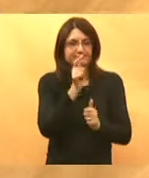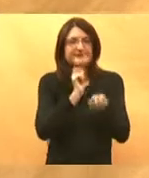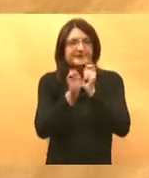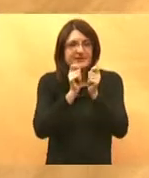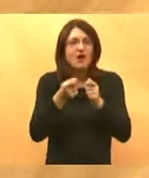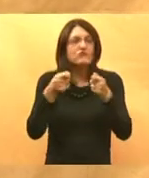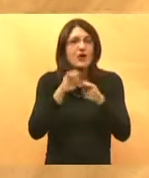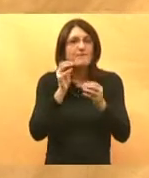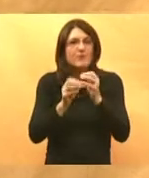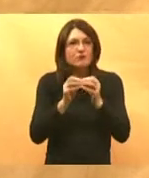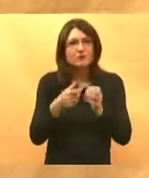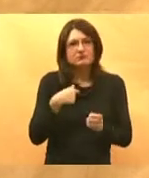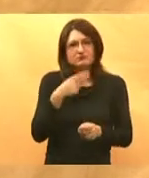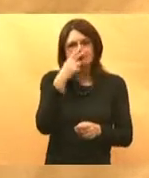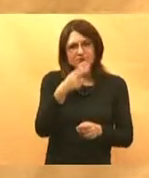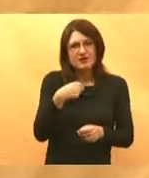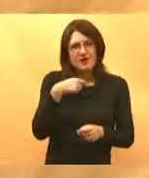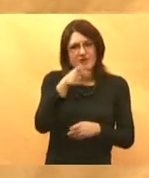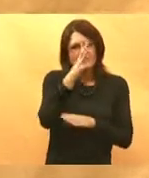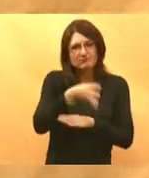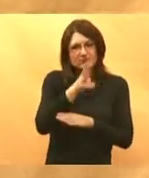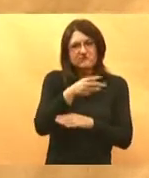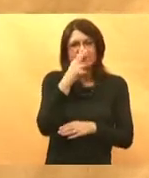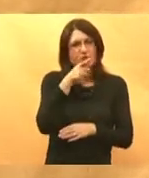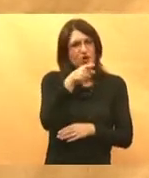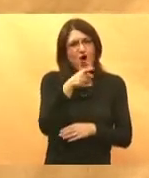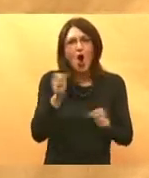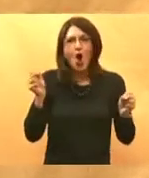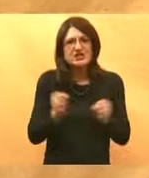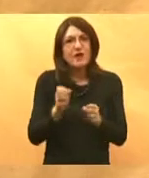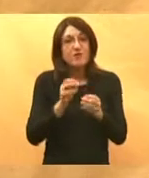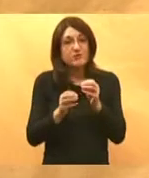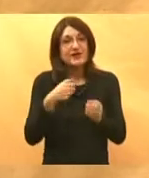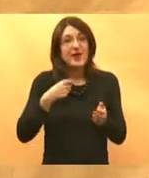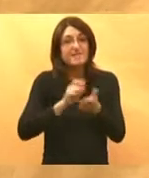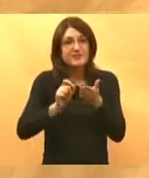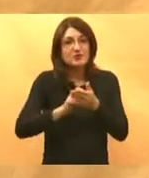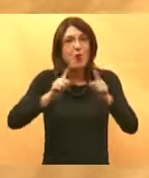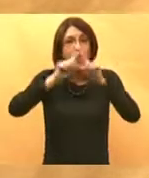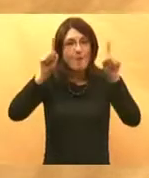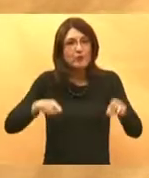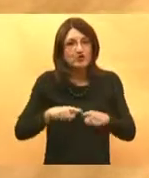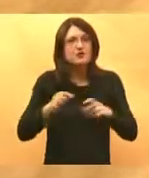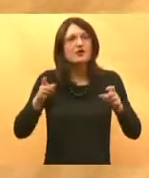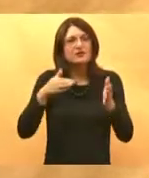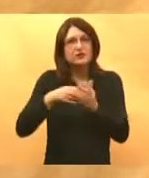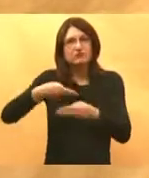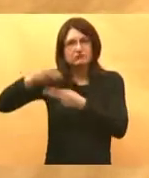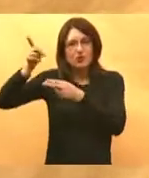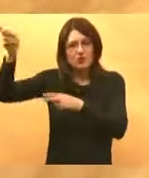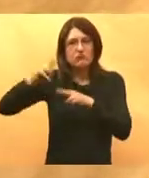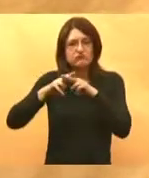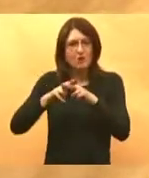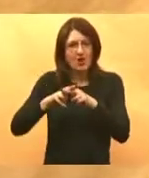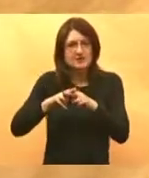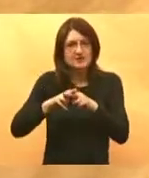takve probleme i ja procijenjujem da je to kod vas ozbiljan problem ja ću napisati uputnicu ili za bolničko lječenje ako smatram da zaista vas treba staviti u bolnicu i